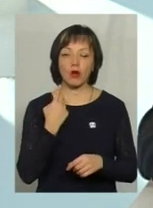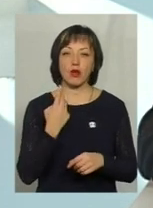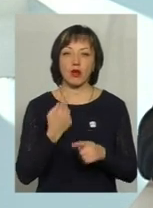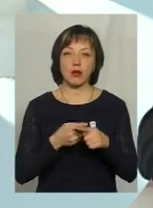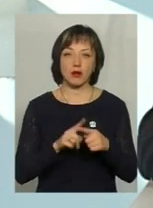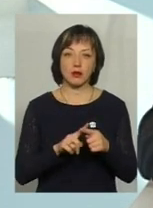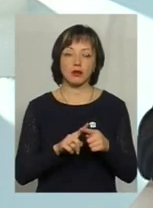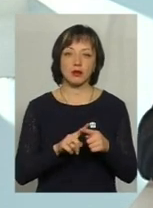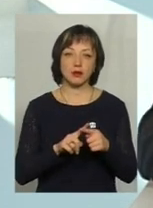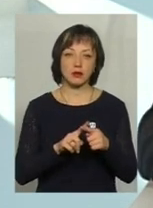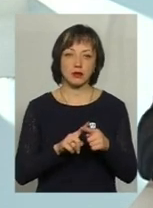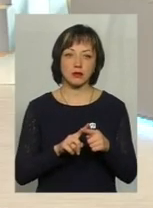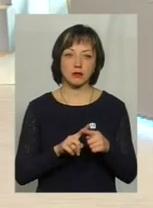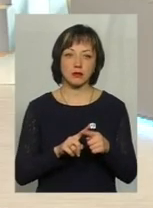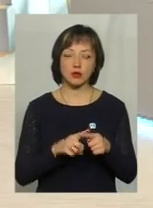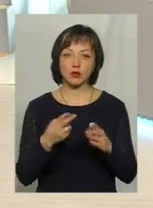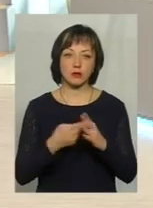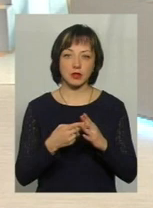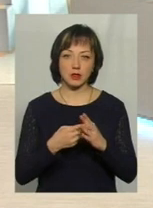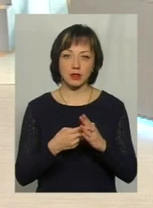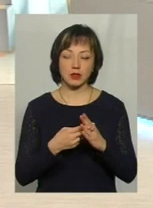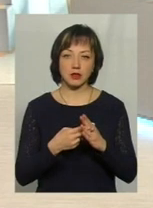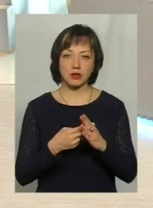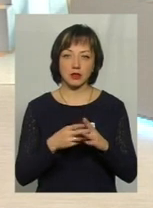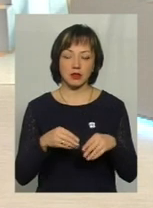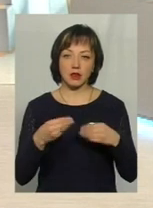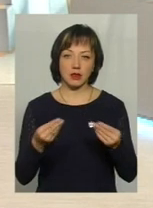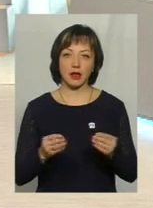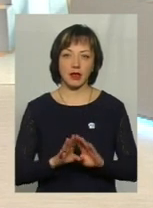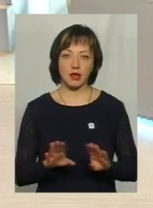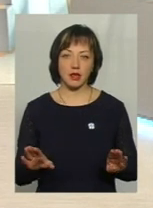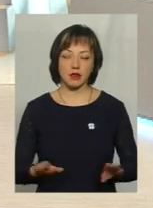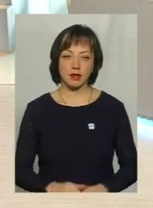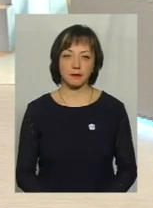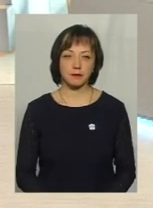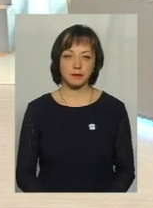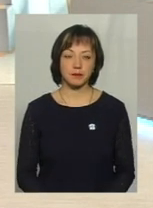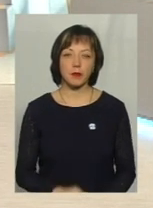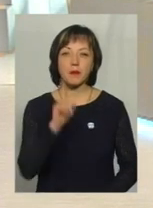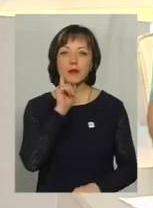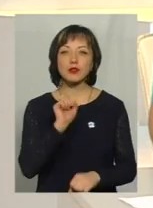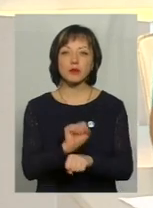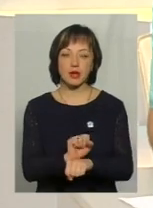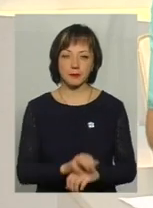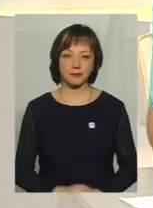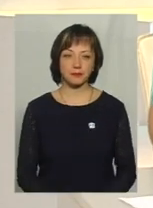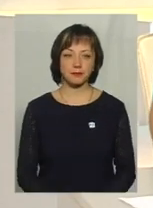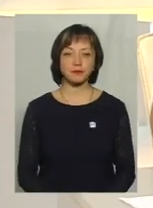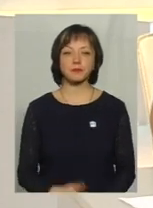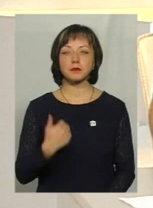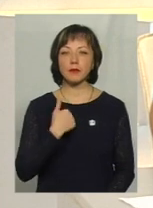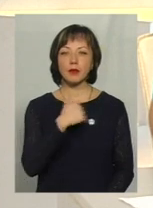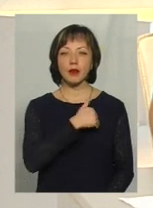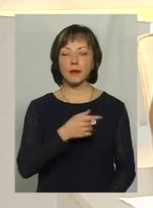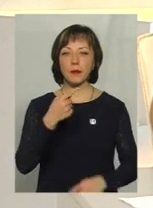оподаткованих мінімумів, неподаткованих мінімумів, звичайно, це призупиняється. Я би хотіла повернутися до